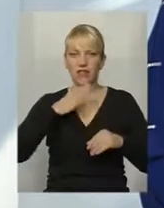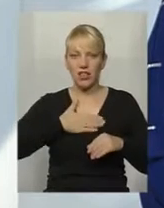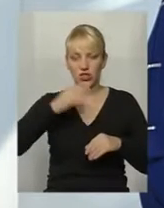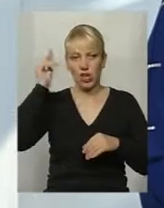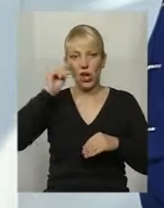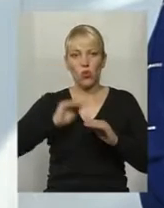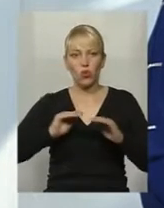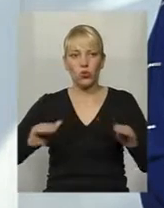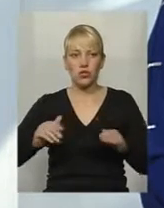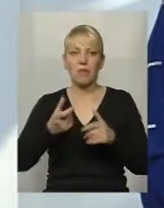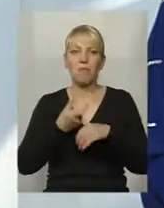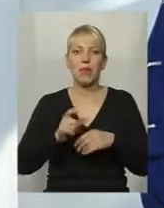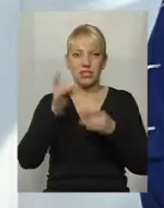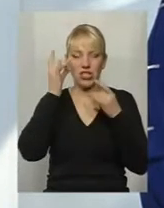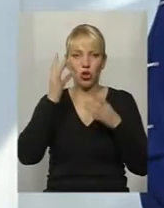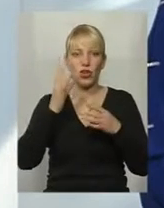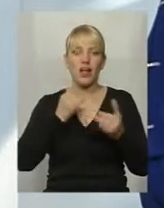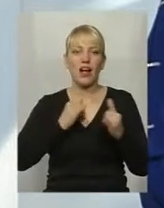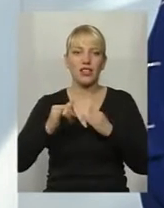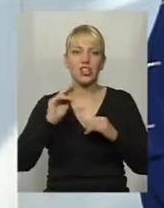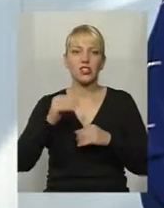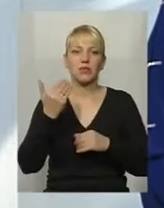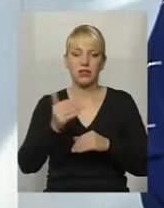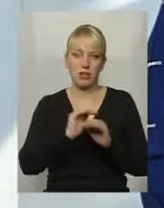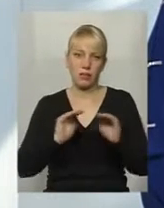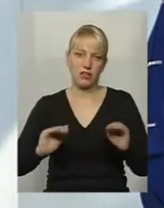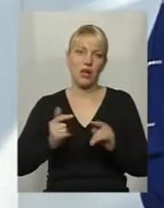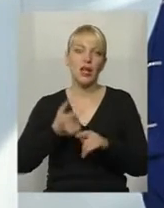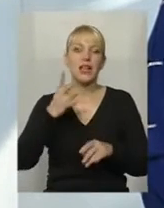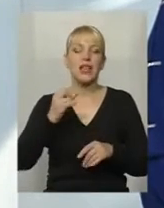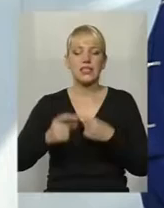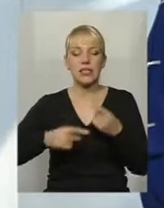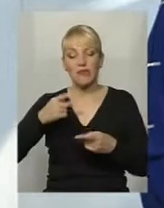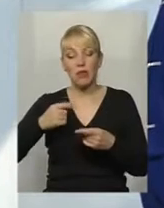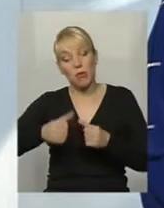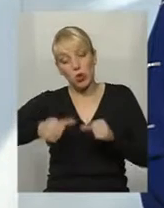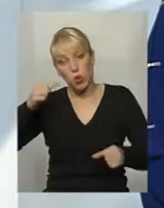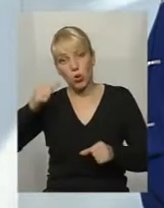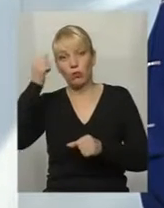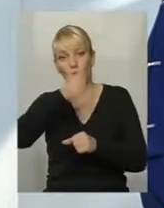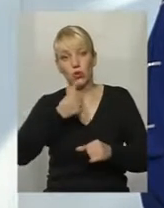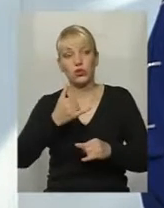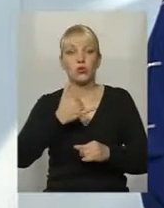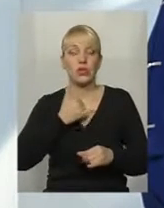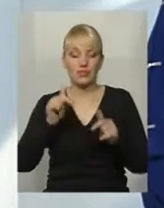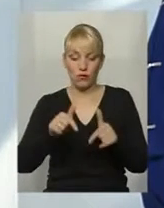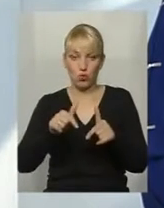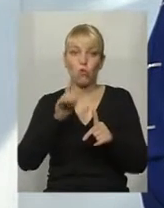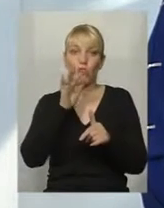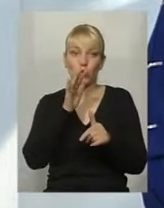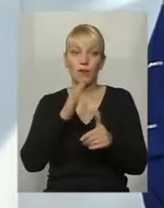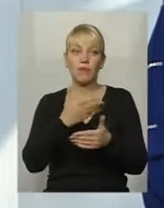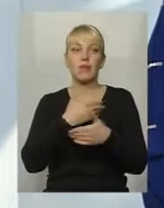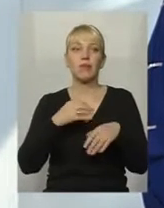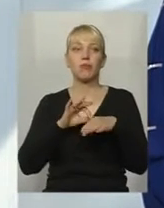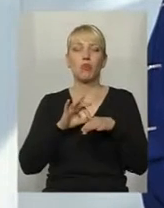толерантніші, ніж їхні батьки, насправді. У нас в минулому році, якраз якраз в цю пору ми провели такий